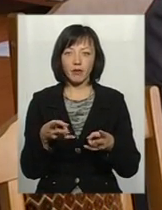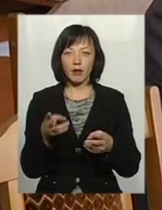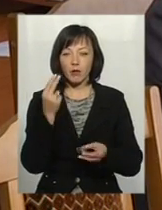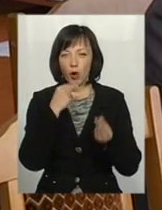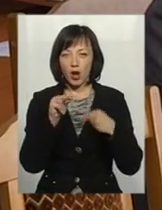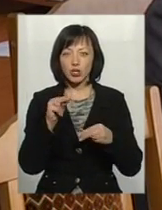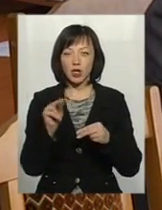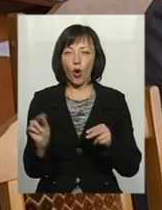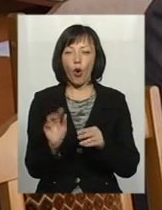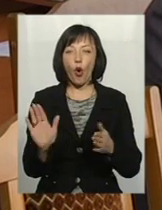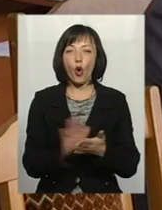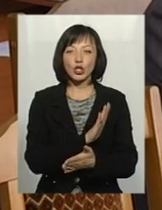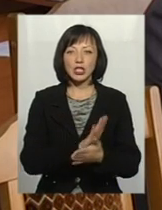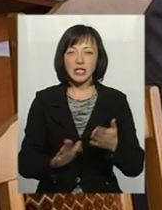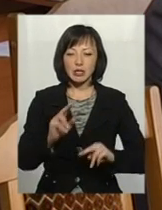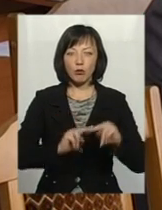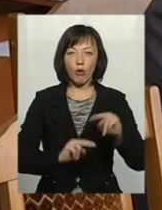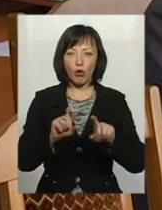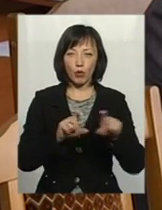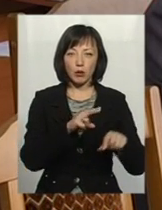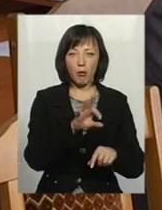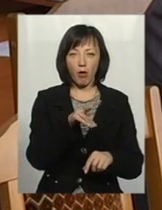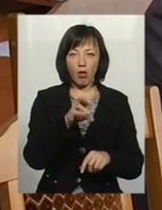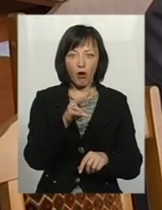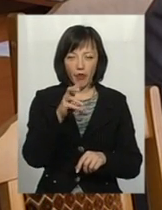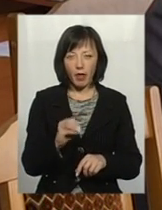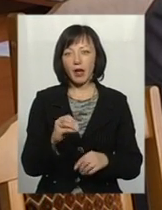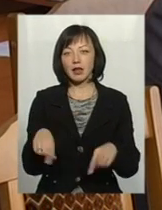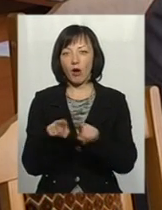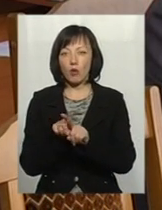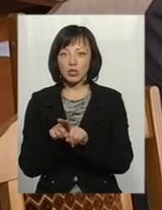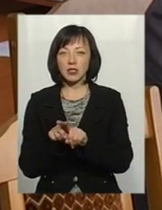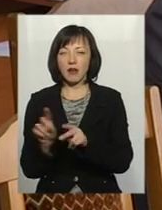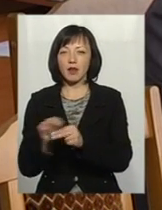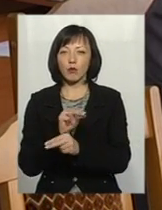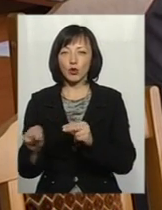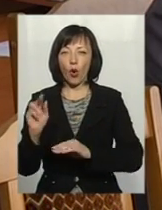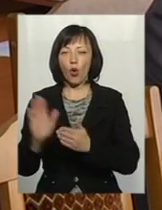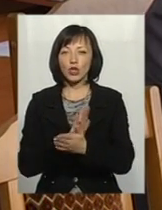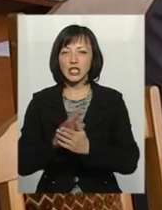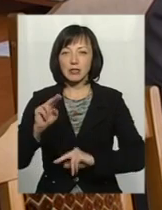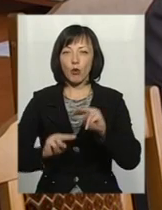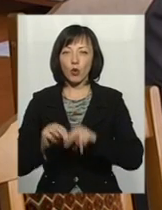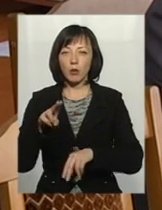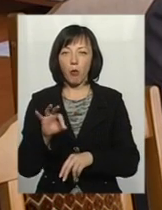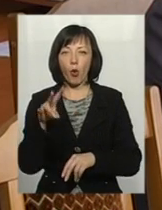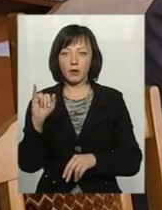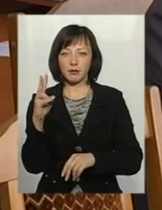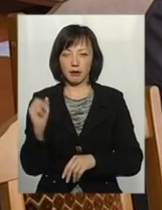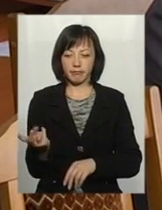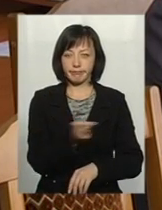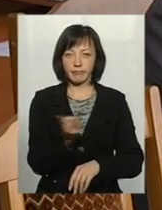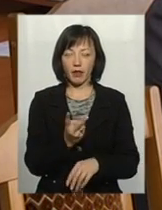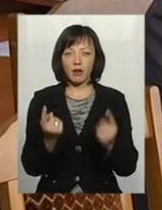каскаду, так і зрозуміло треба відреставрувати очисні споруди Панінківській громади, оскільки там